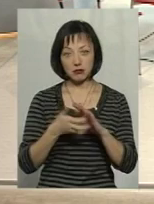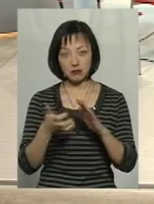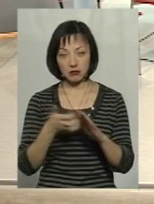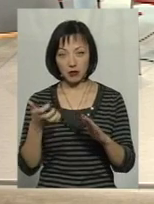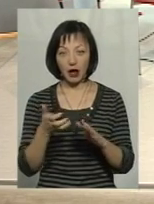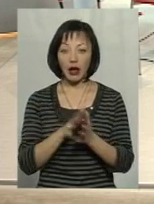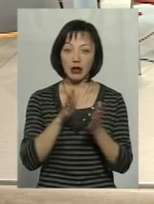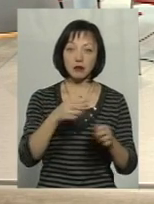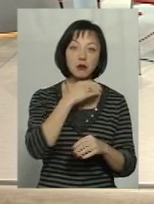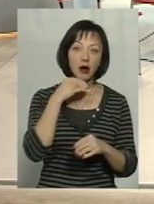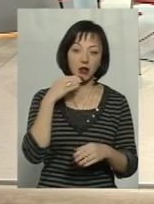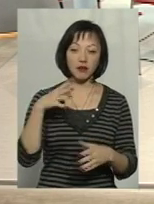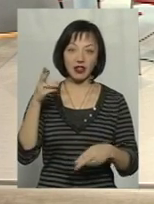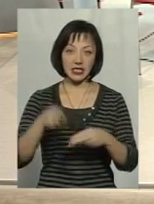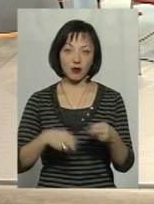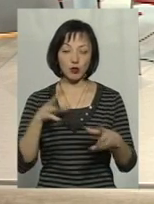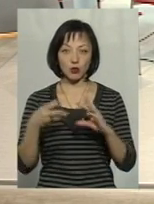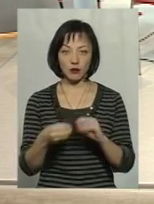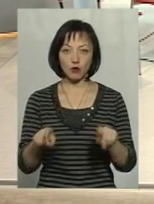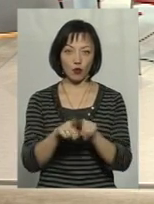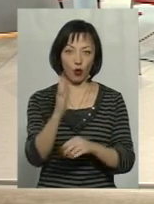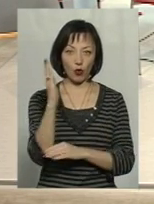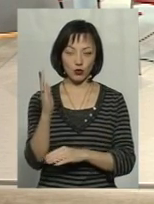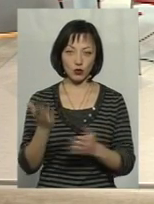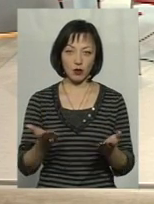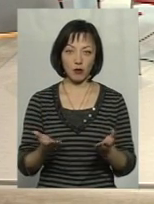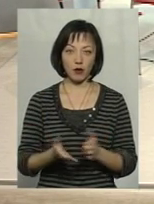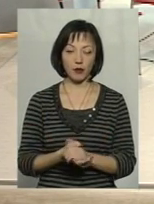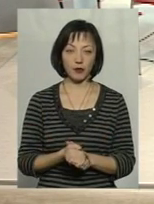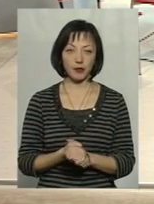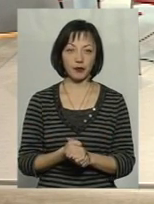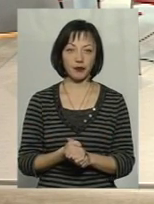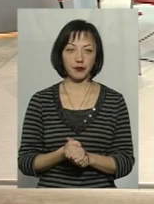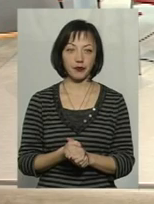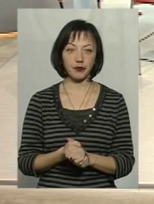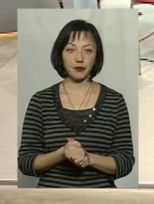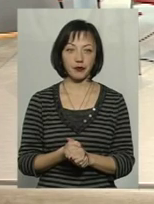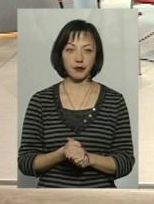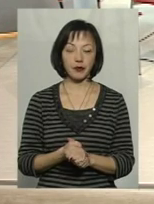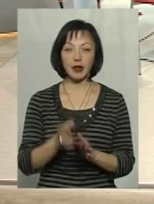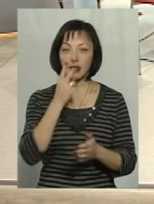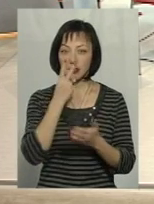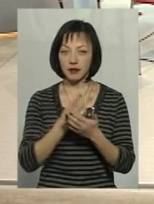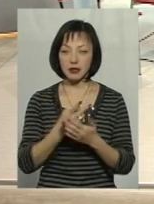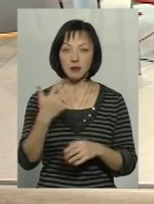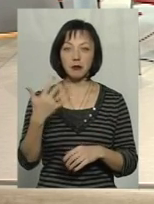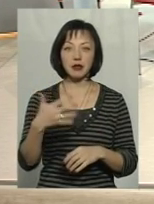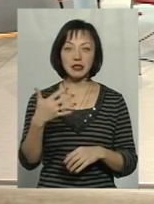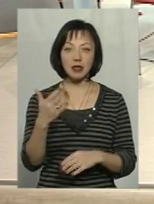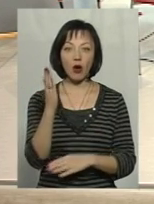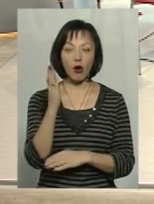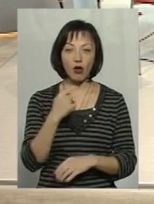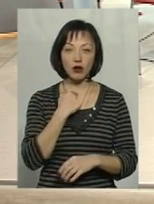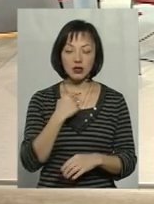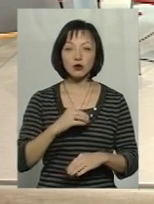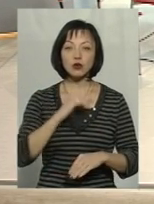В критики багато, в кінцевому результаті все одно голосуємо. Ну дивіться, 50 на це достатньо, просто